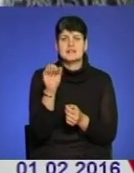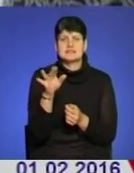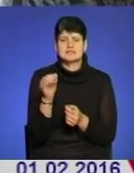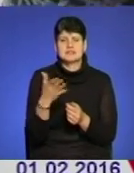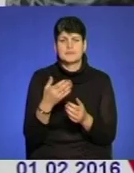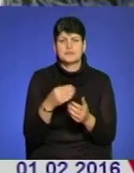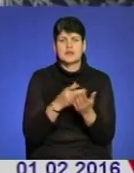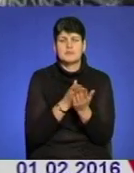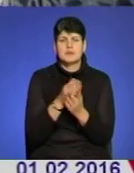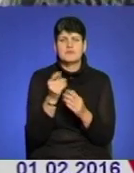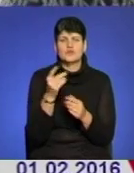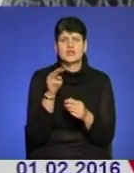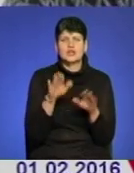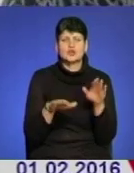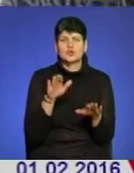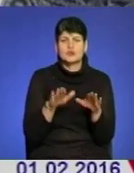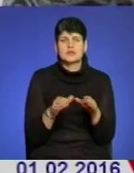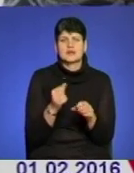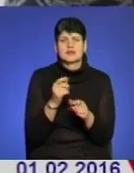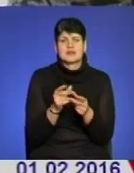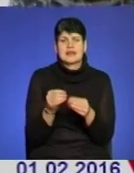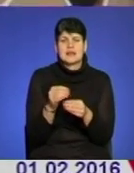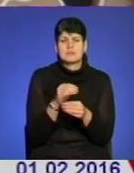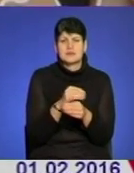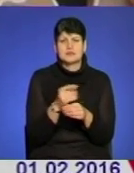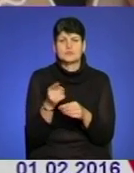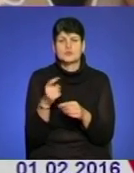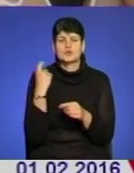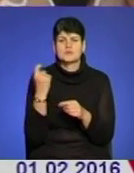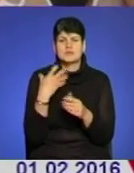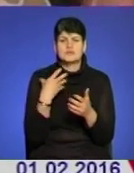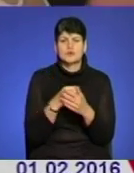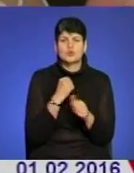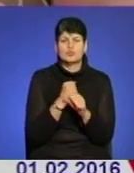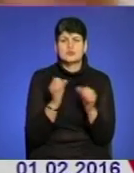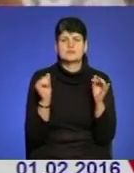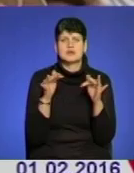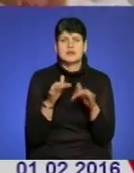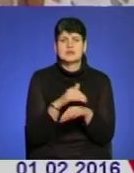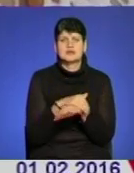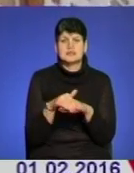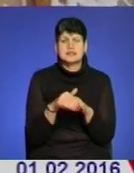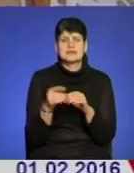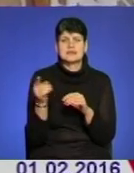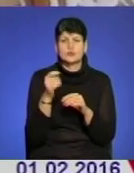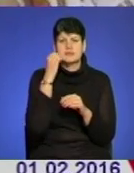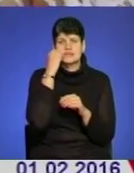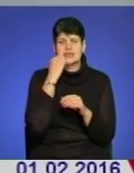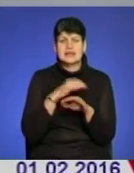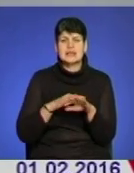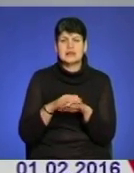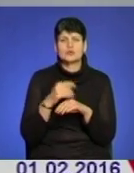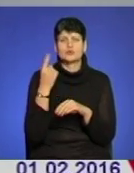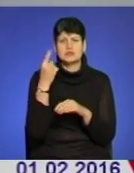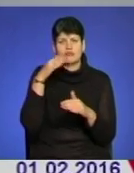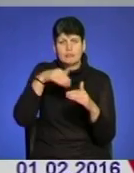тонни вареників наліпили бійцям тернопільські господині. Для своєї роботи жінки збираються за адресою Тернопіль-Старий ринок-1 у